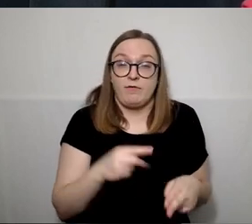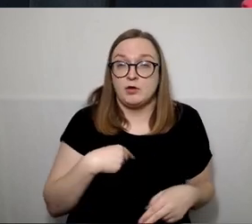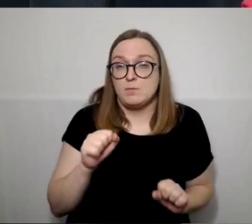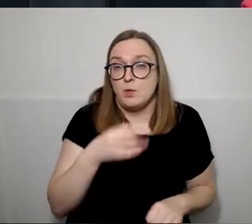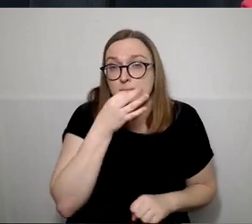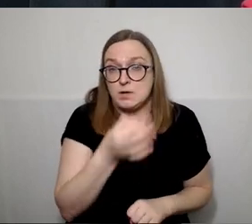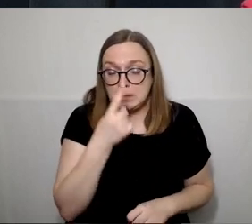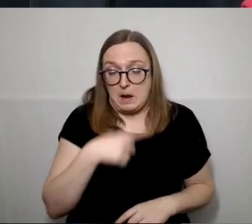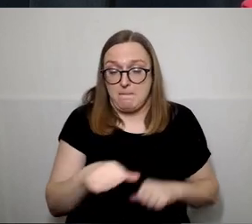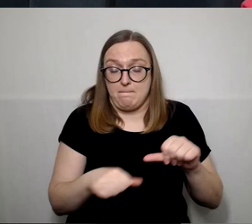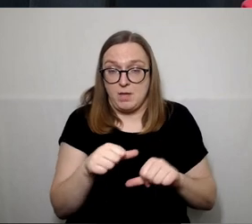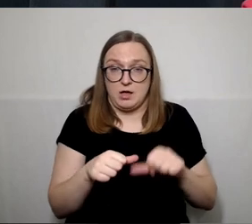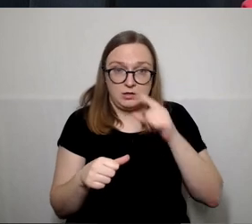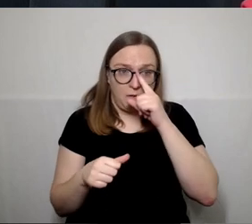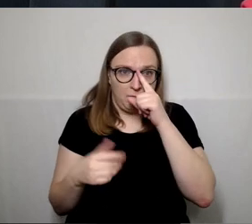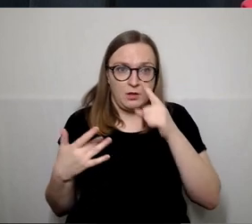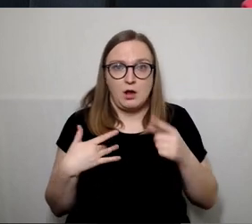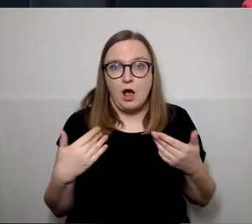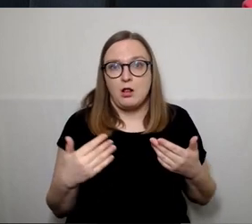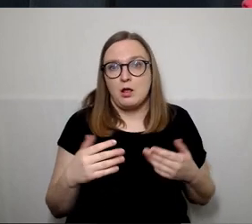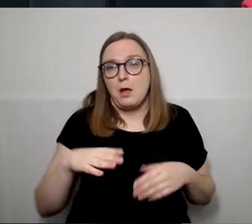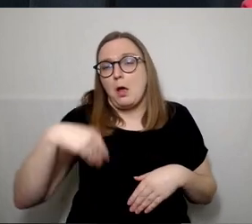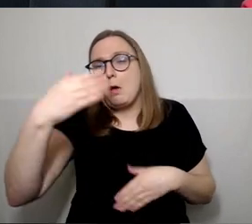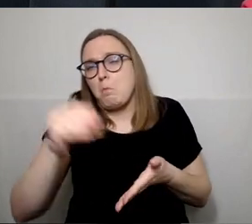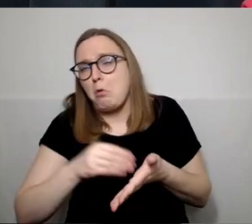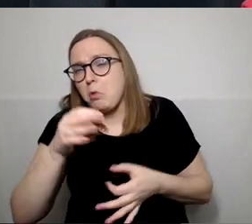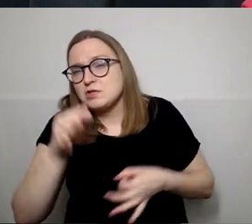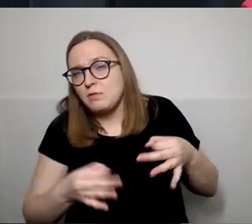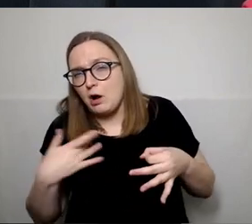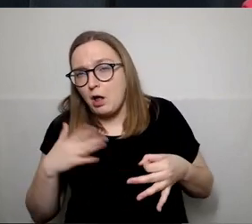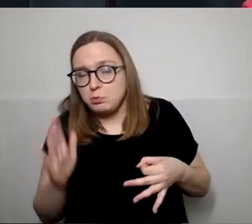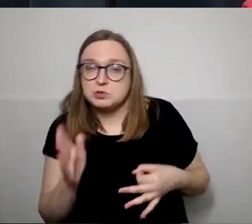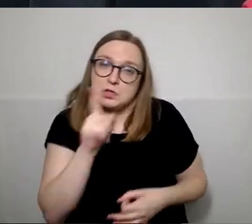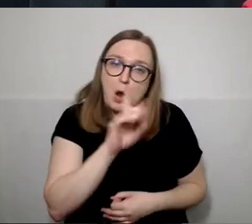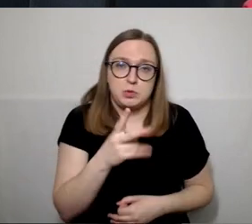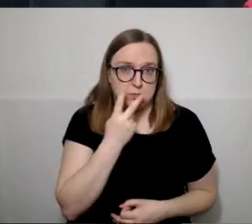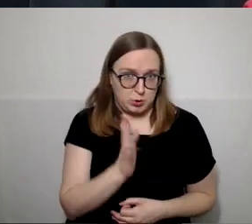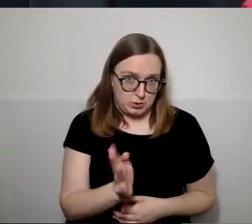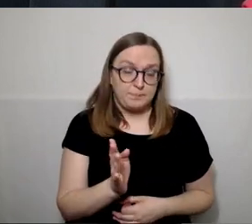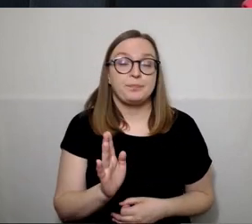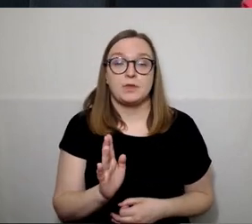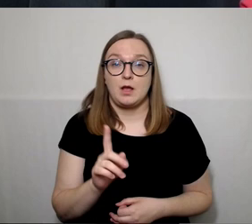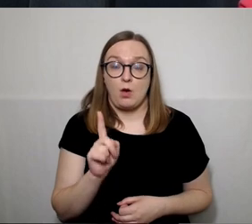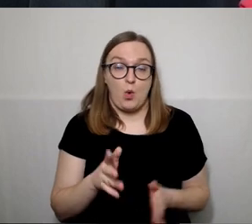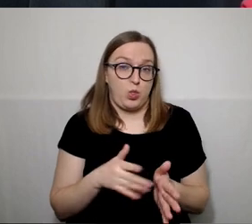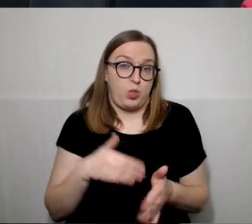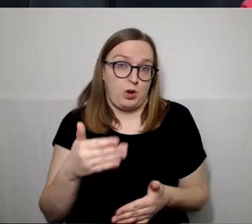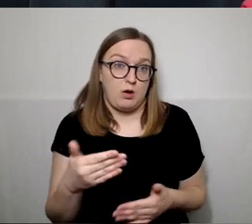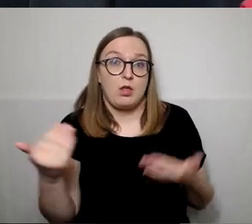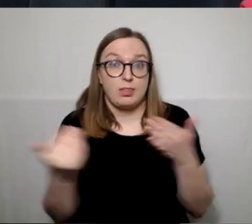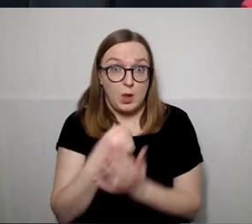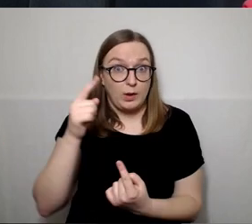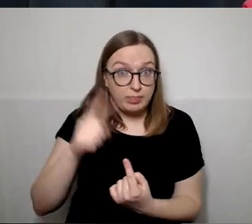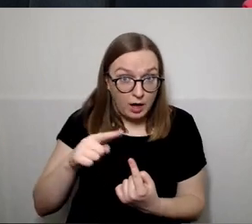šiemet nebent per svarstimas kažkoks dar vyktų, bus kaip bus, o toliau bus nauja taryba,